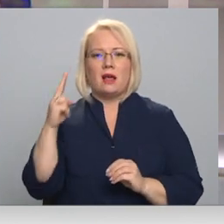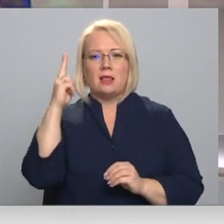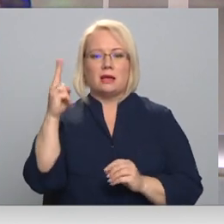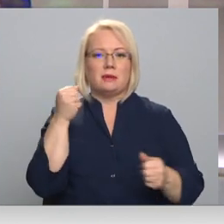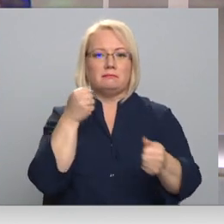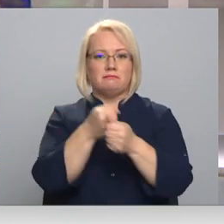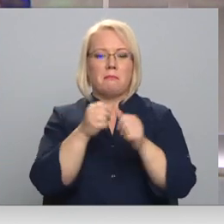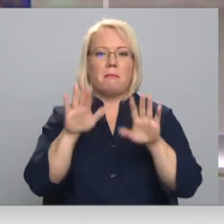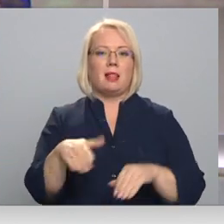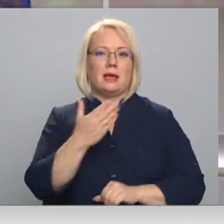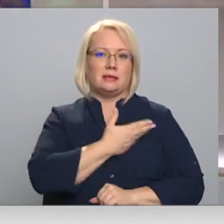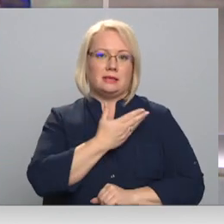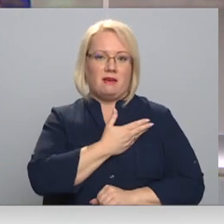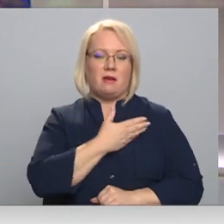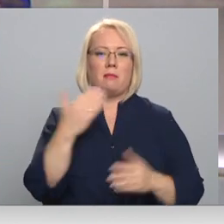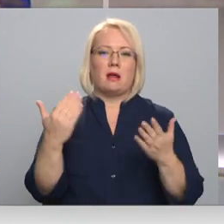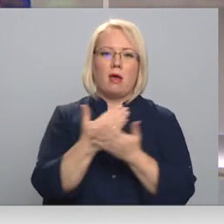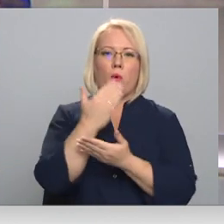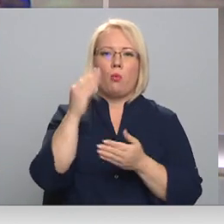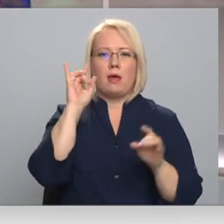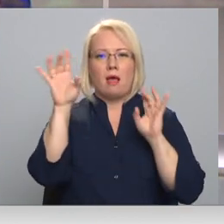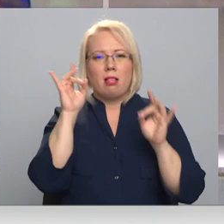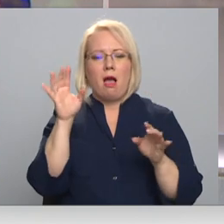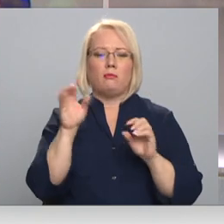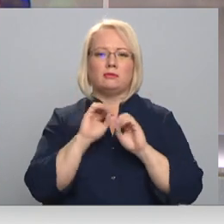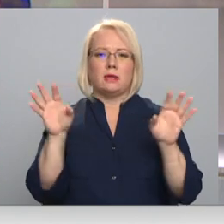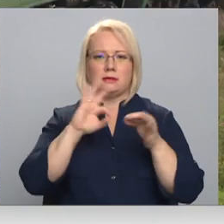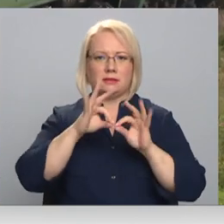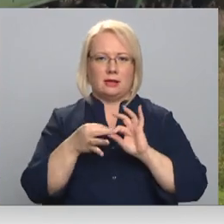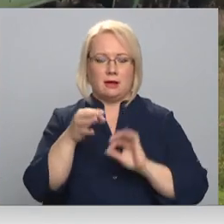palikuši dzīvi. Par jauno kampaņu plašāk stāsta Davids Freidenfelts.